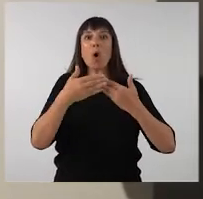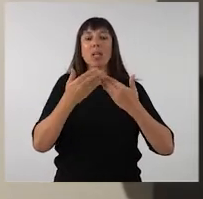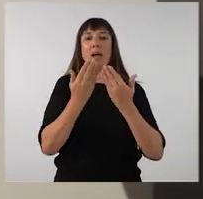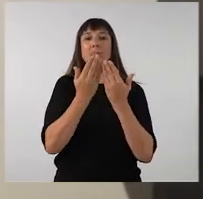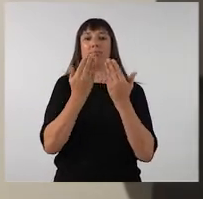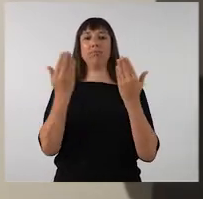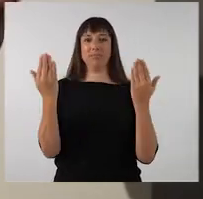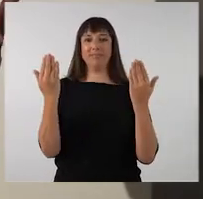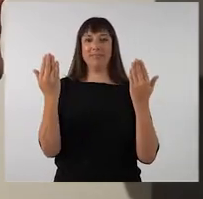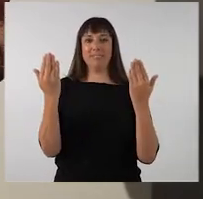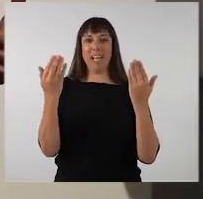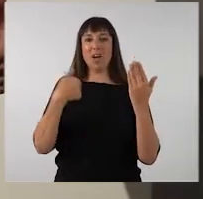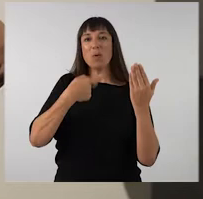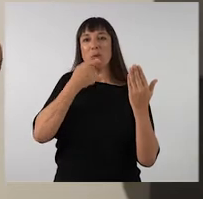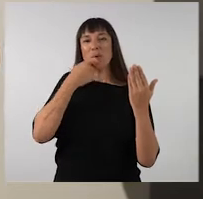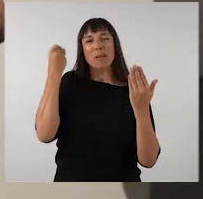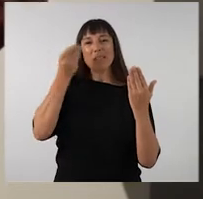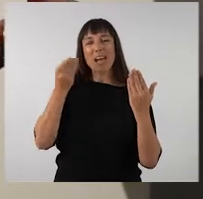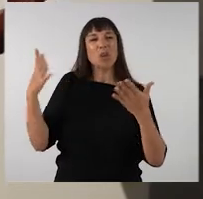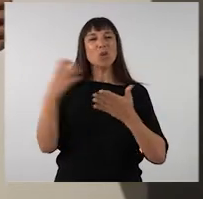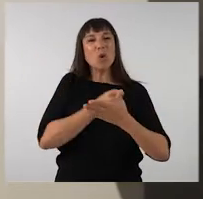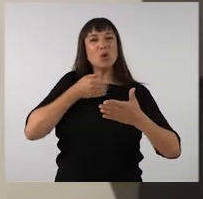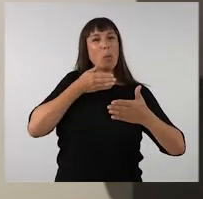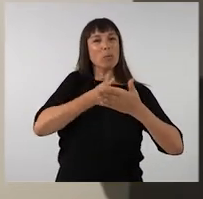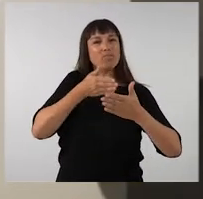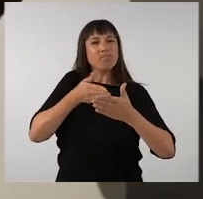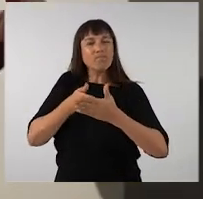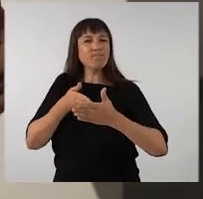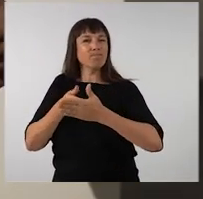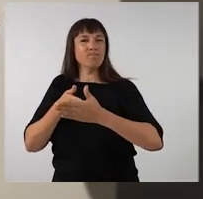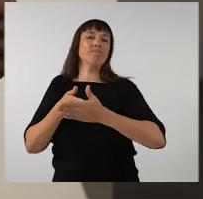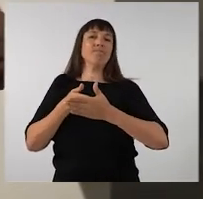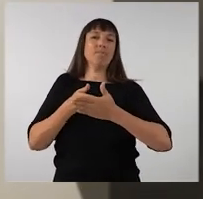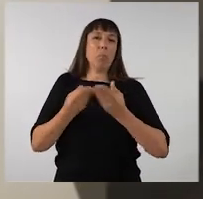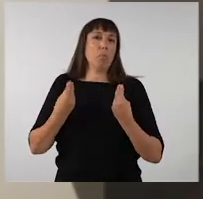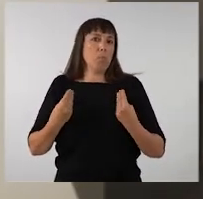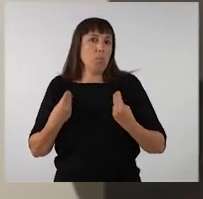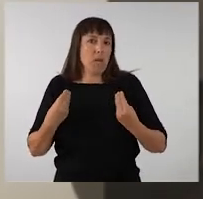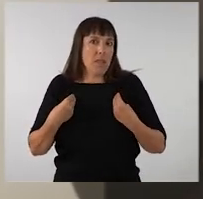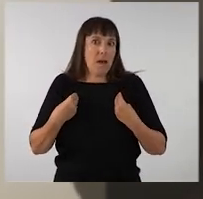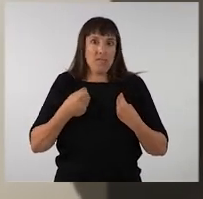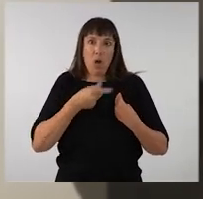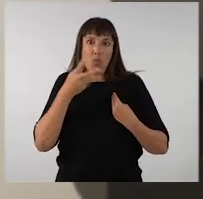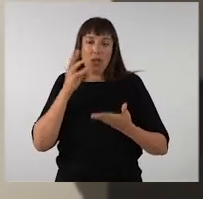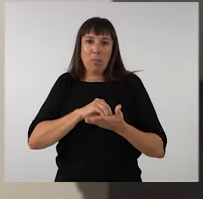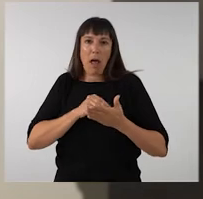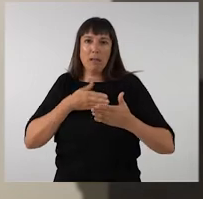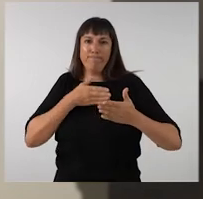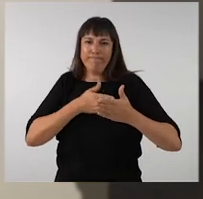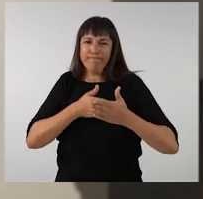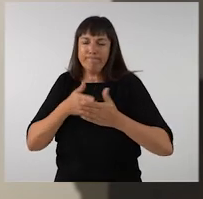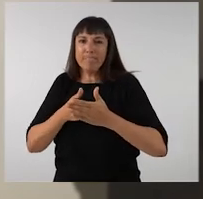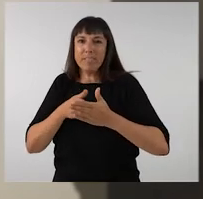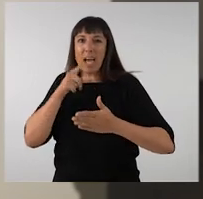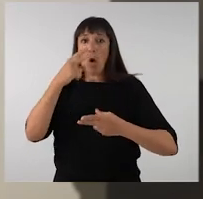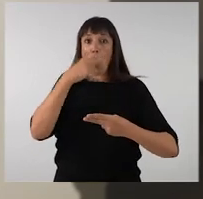i m'agrada pensar que que totes aquestes dificultats o aquests impediments que certes actituds troben